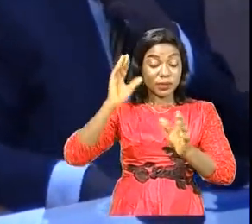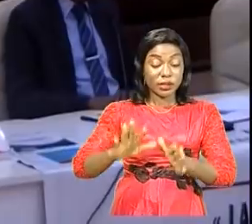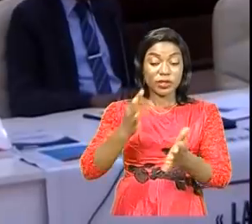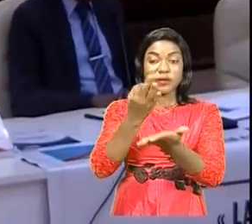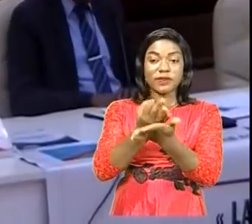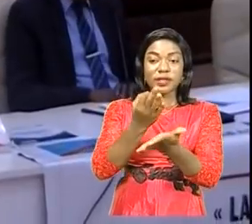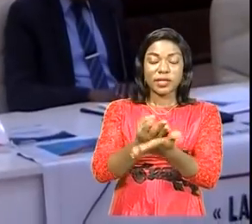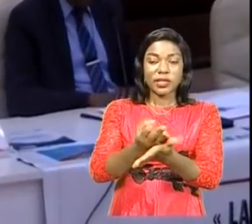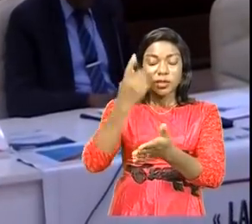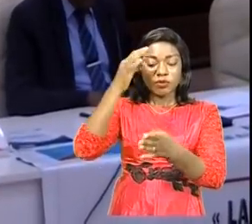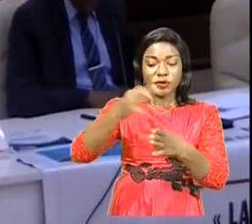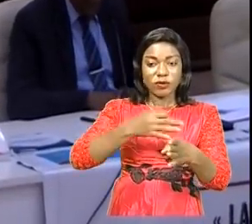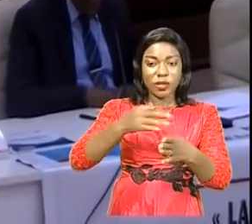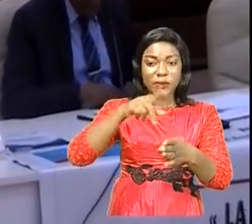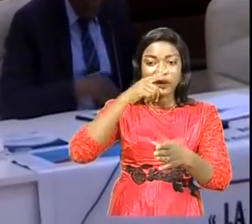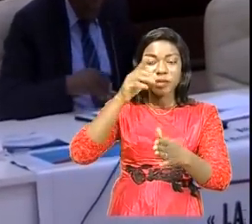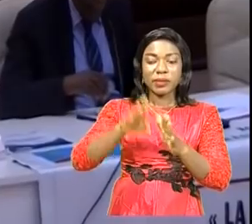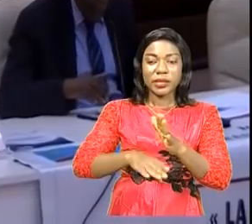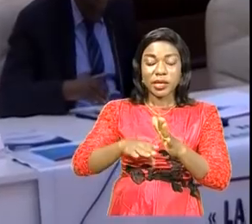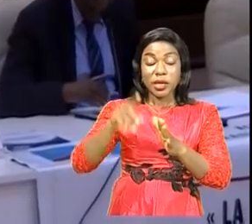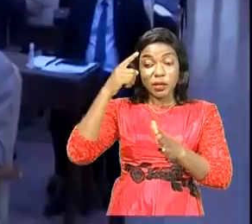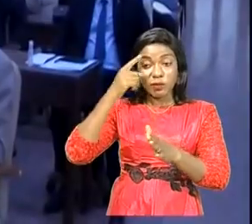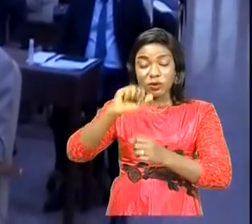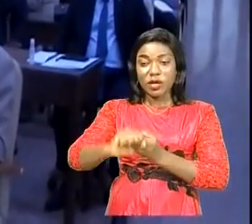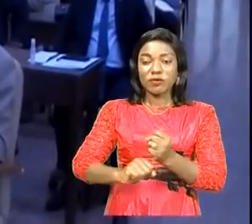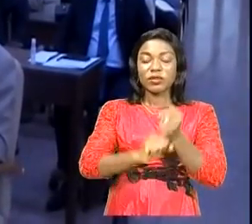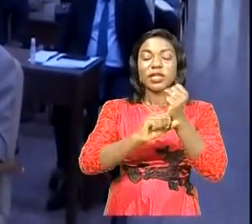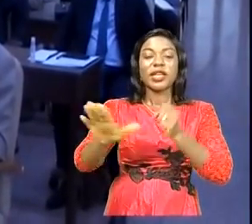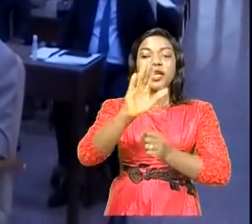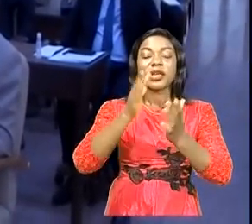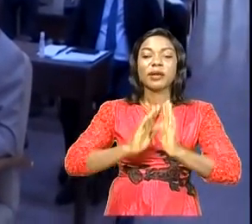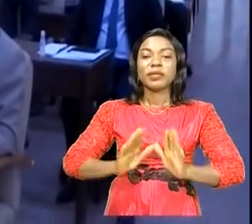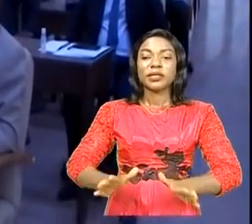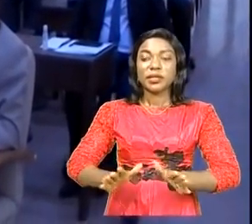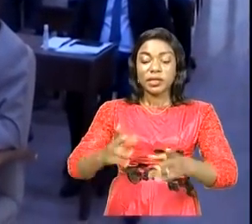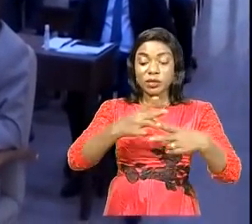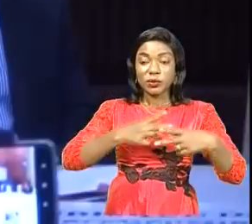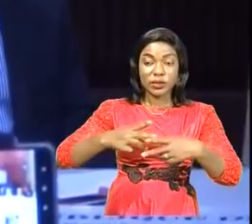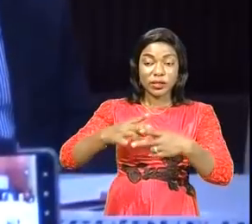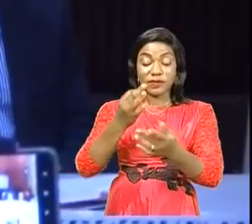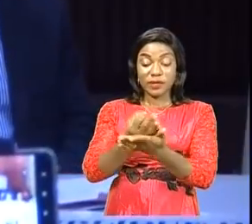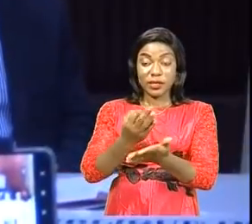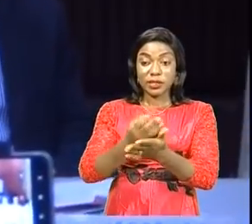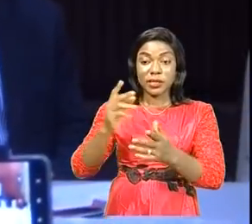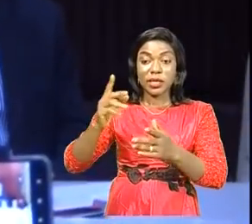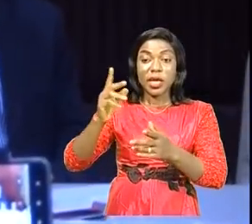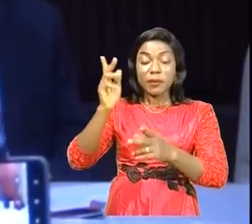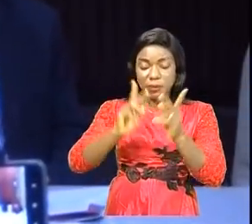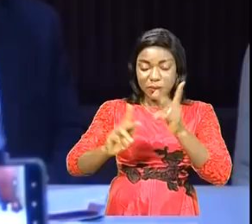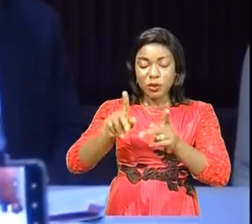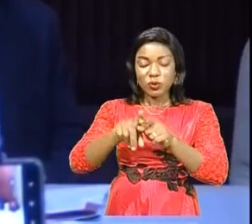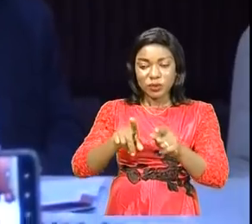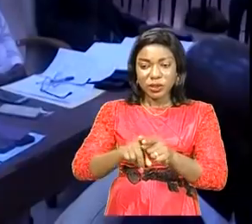pour la formation des parlementaires en vue de renforcer leur capacité sur le contrôle des finances publiques et le blanchiment des